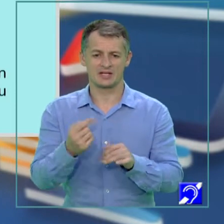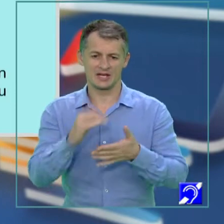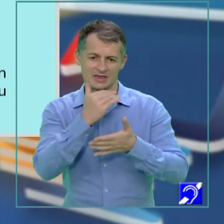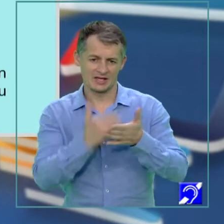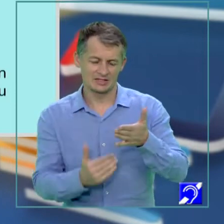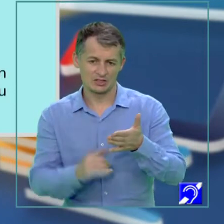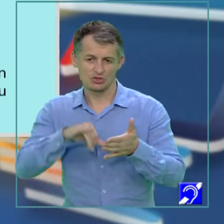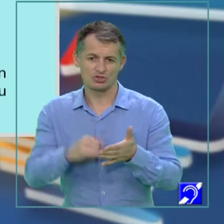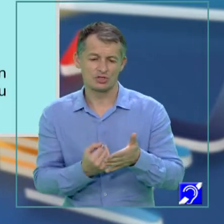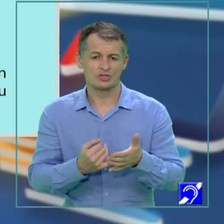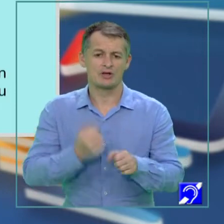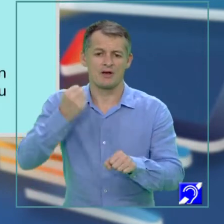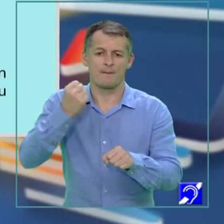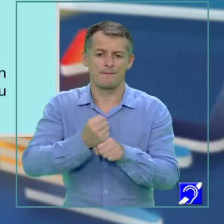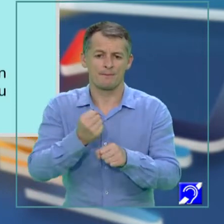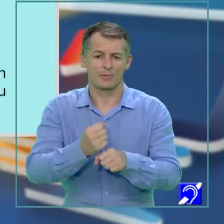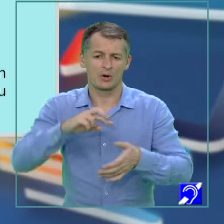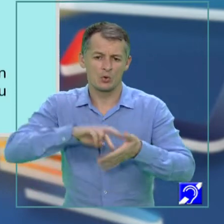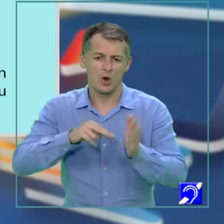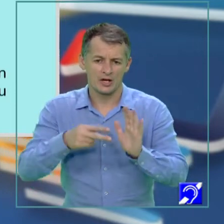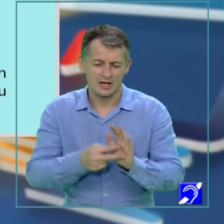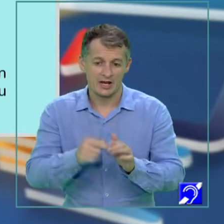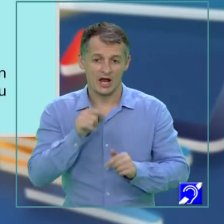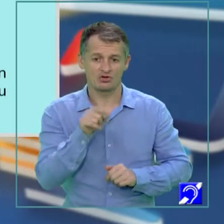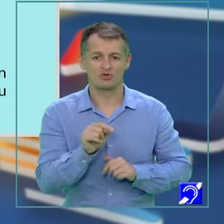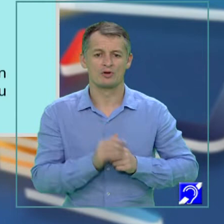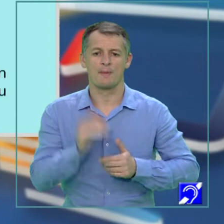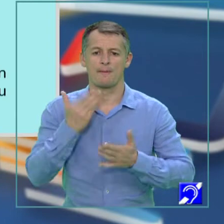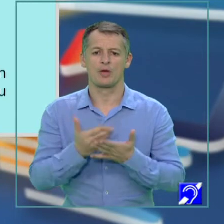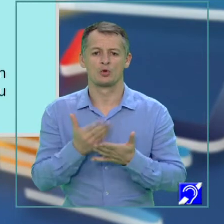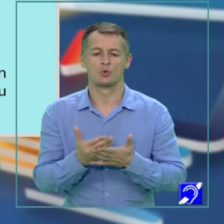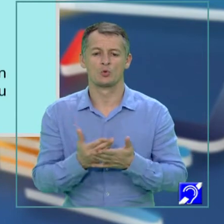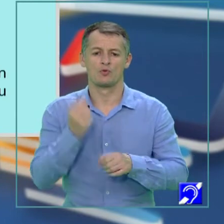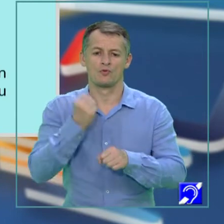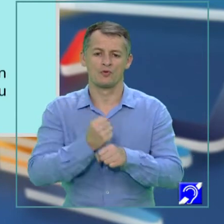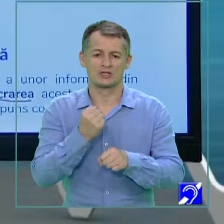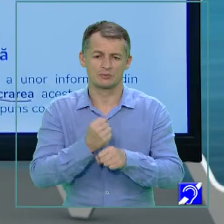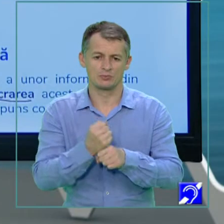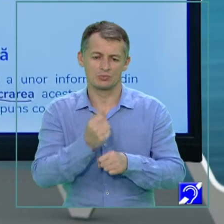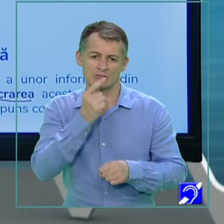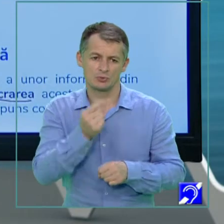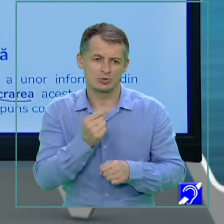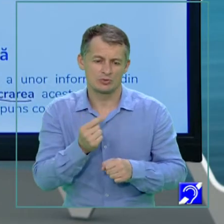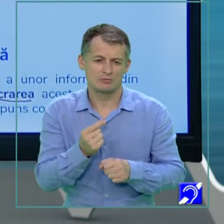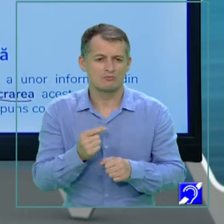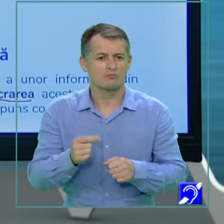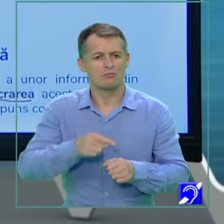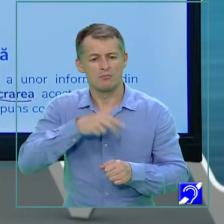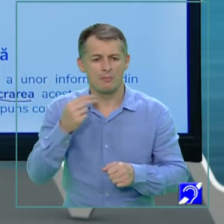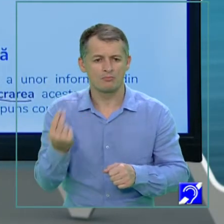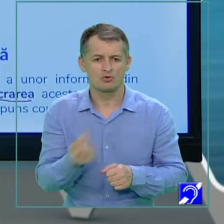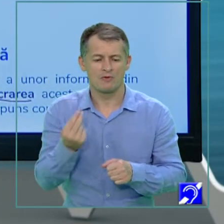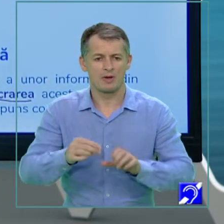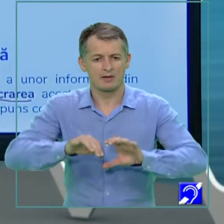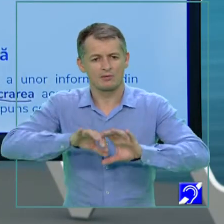prelucrarea acestora pentru realizarea unui răspuns complex. Vom vedea când vom